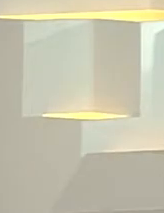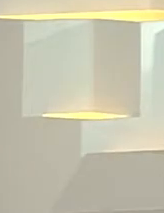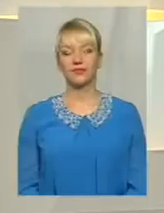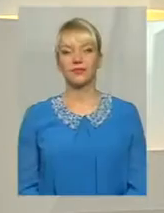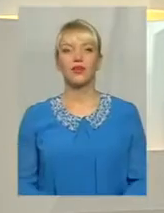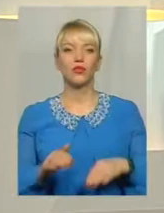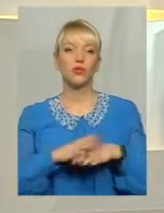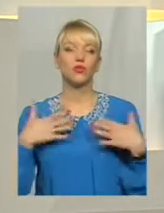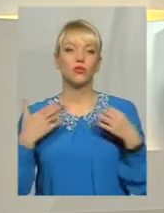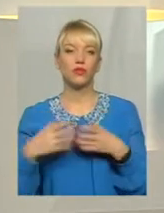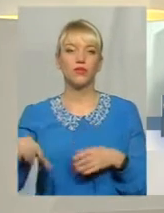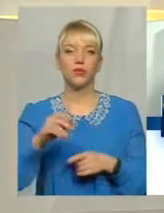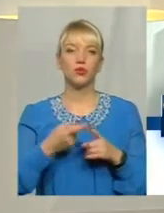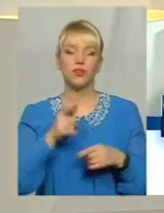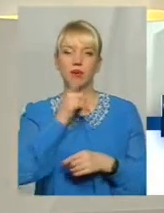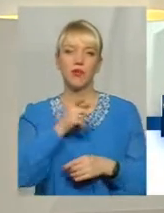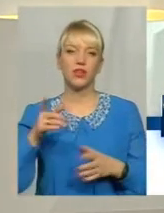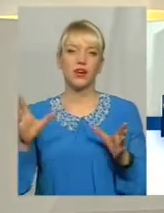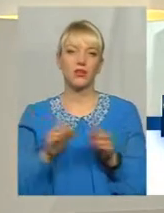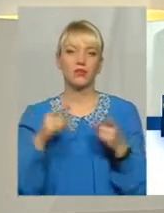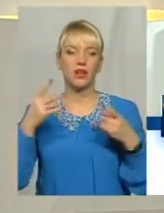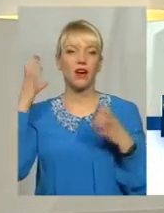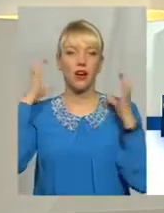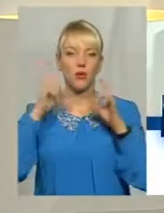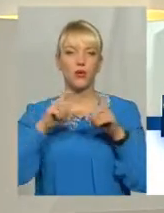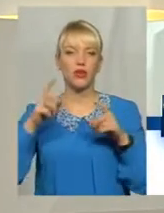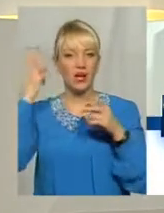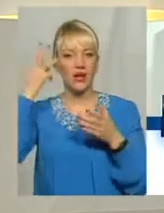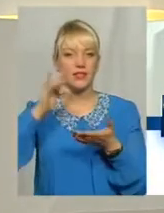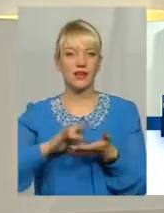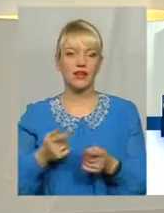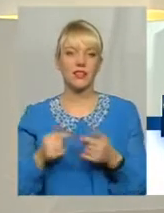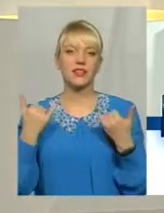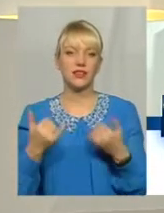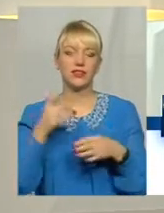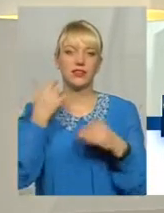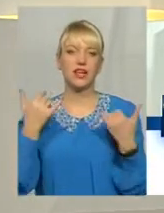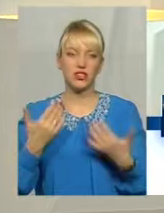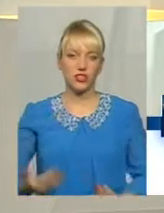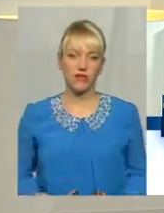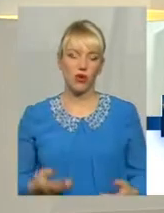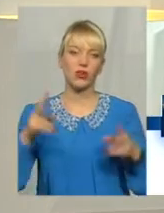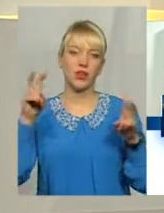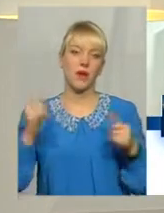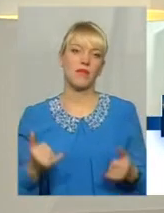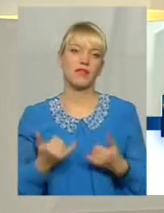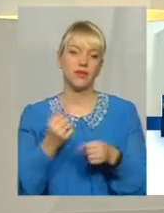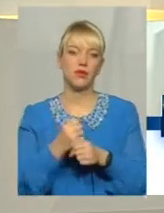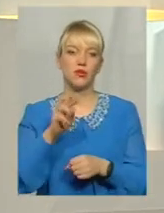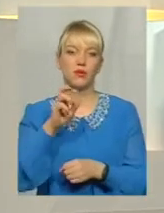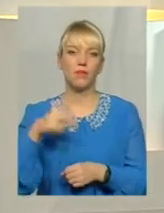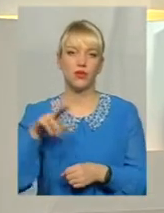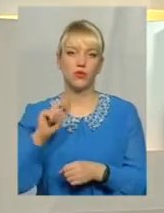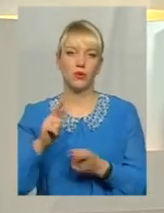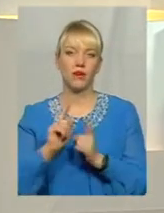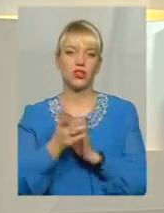Доброго здоров'я усім, хто у цій порі разом із телерадіокомпанією «Поділя Центр» На часі на животема, я Анна Бендюк, переклад на жестову мову